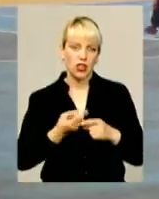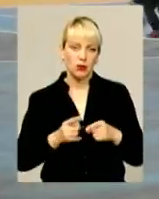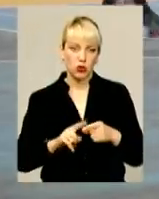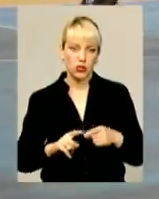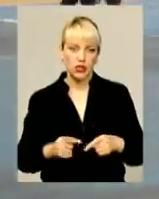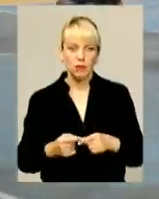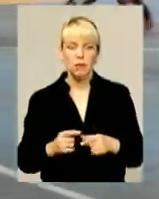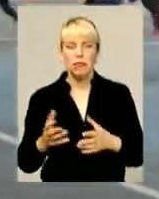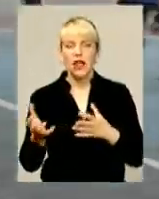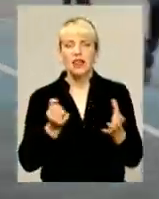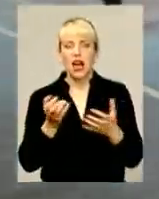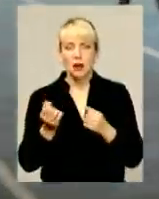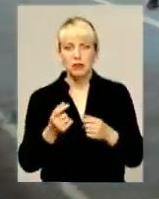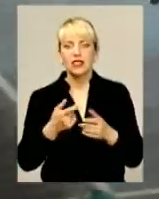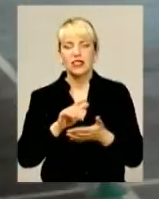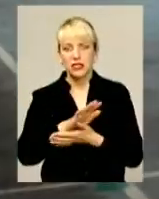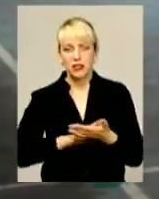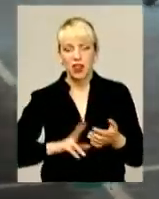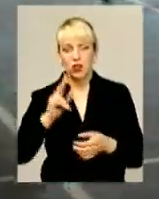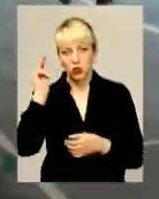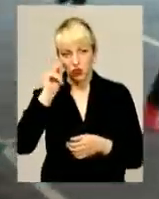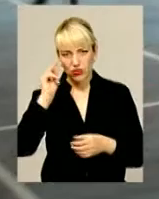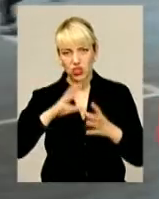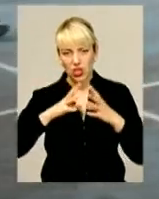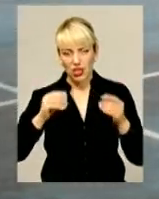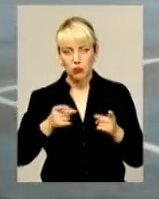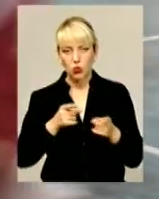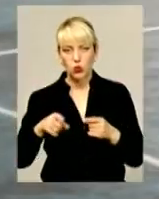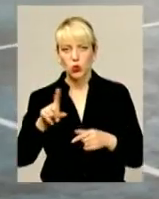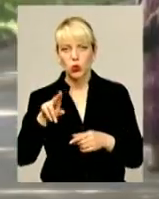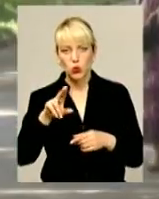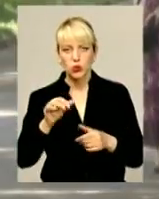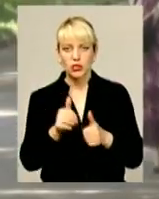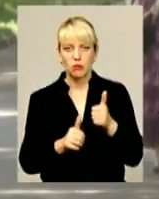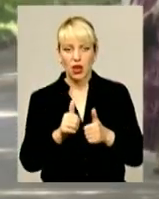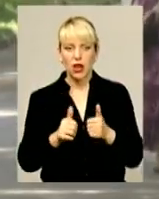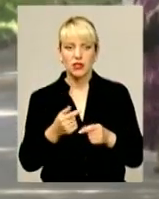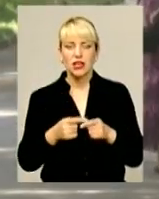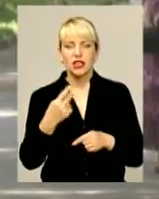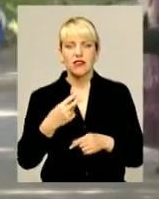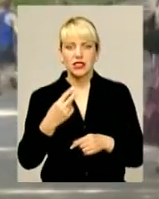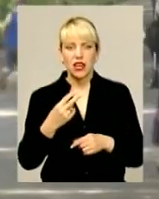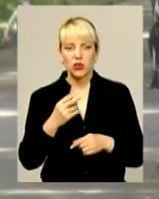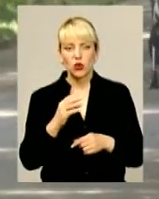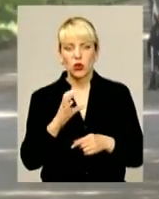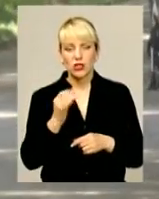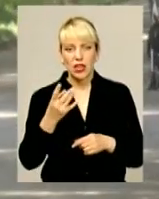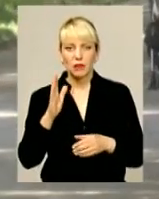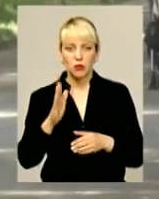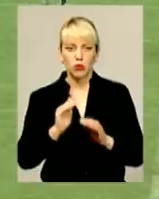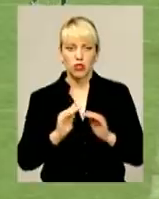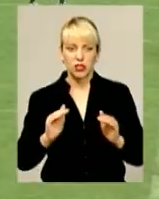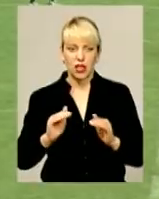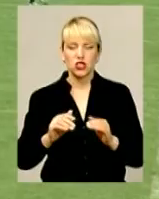академії регбі триває. Ті, хто вже вивчає регбі, готуються до змагань. Зокрема, 20 серпня у Хмельницькому парку імені Чекмана відбудеться дитяче